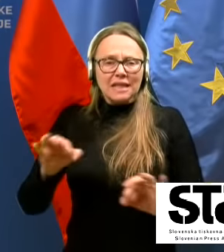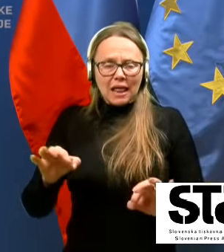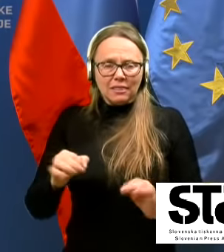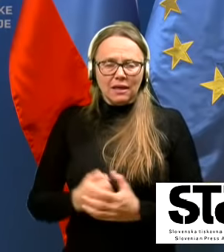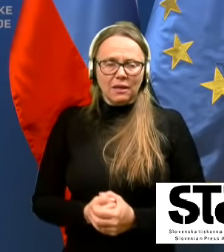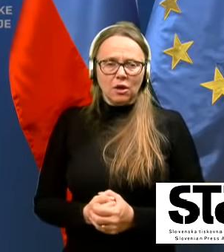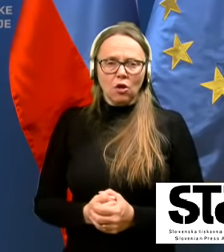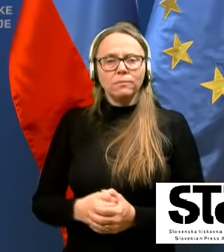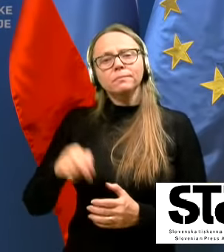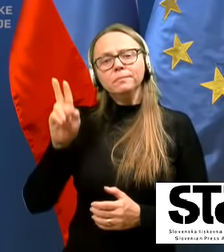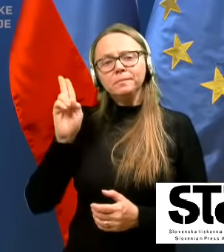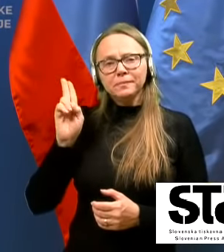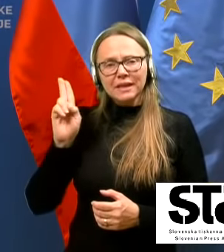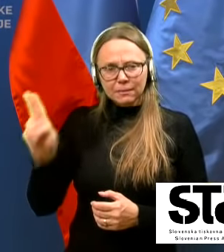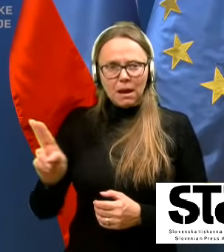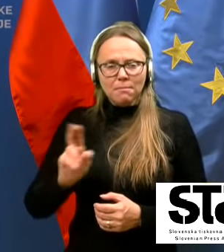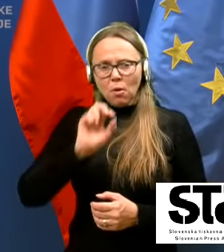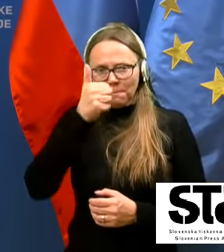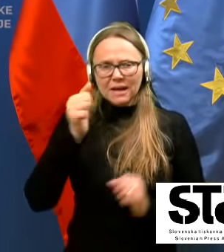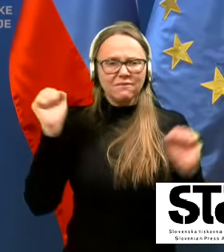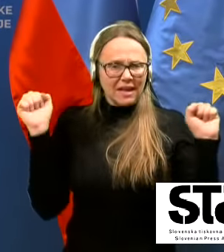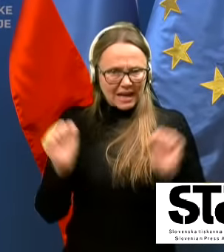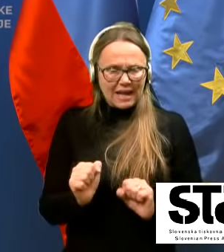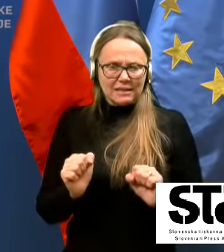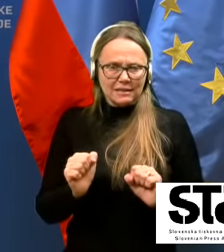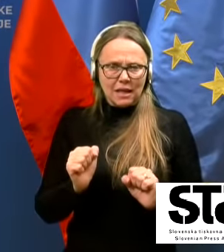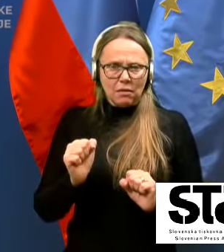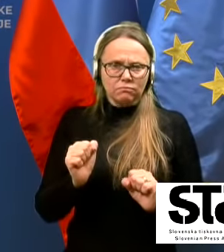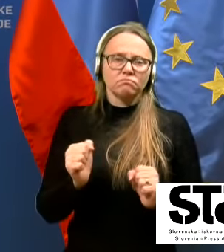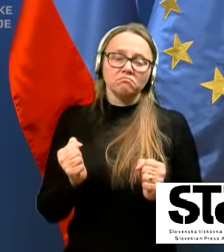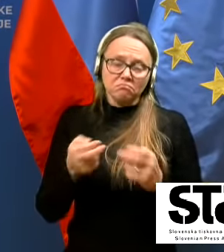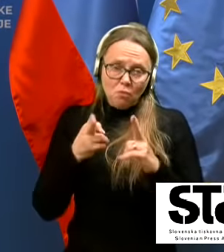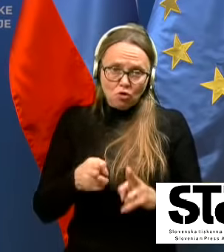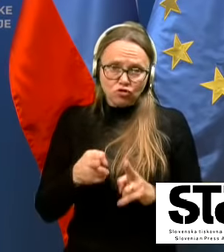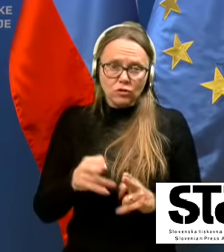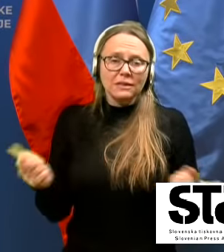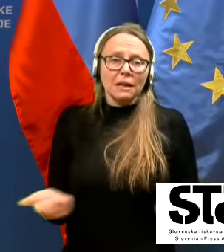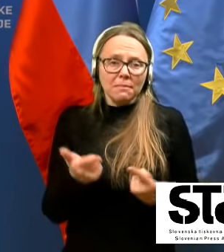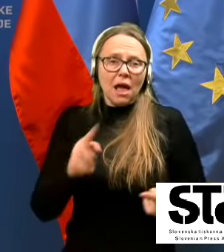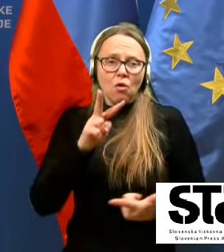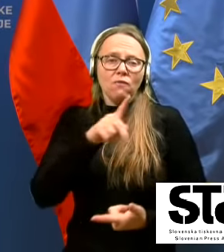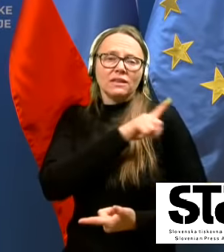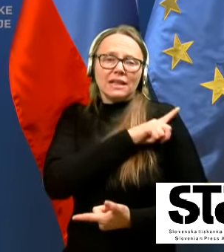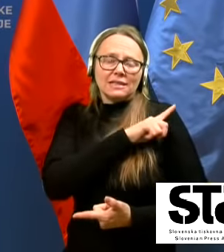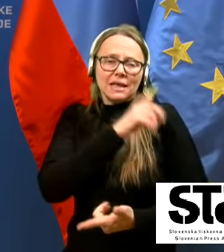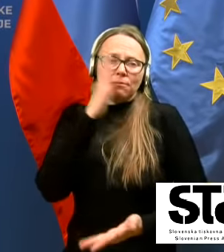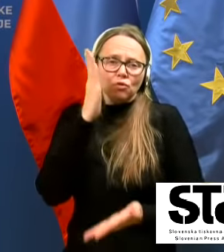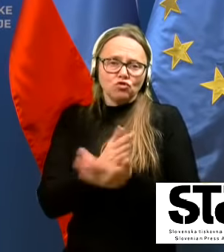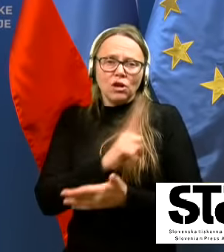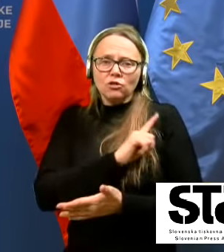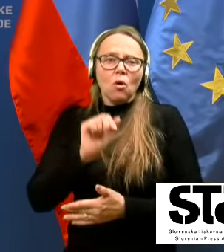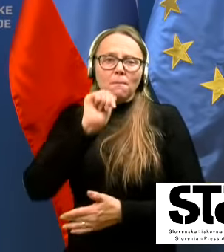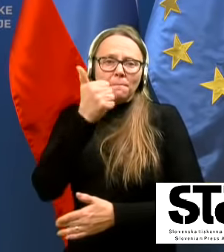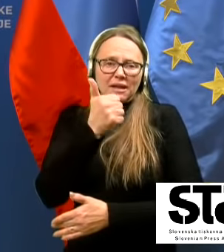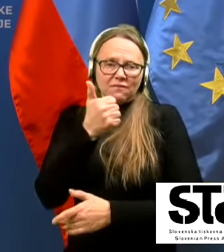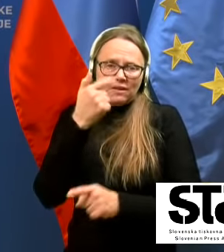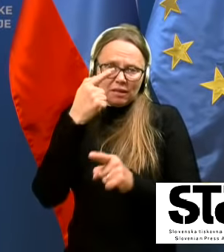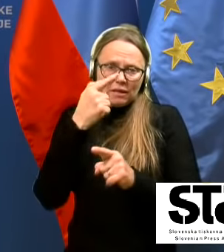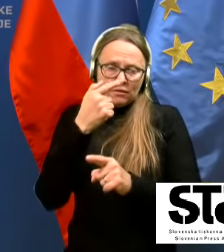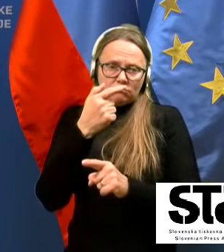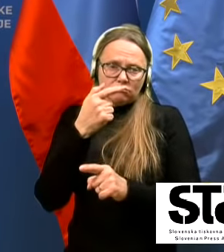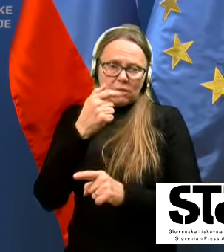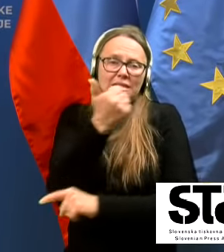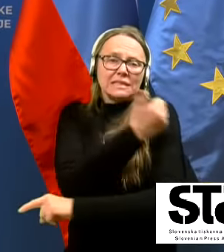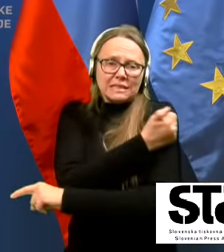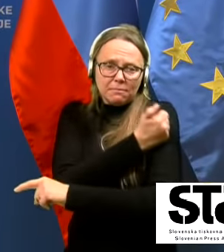Imamo v bistvu prve resne obete, da bi lahko v decembru že do prvih dos cepiva tudi